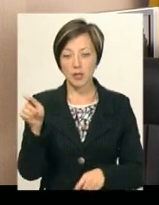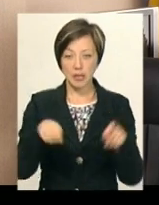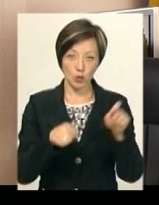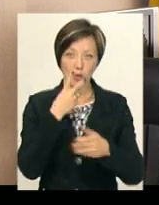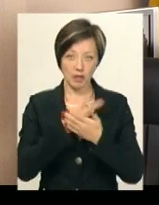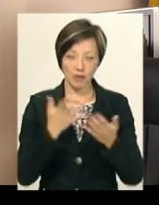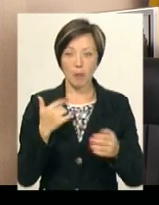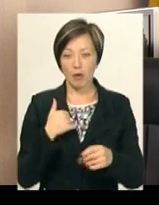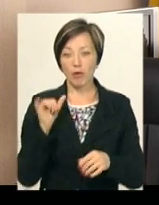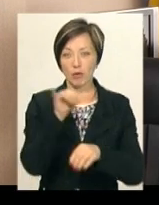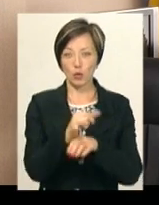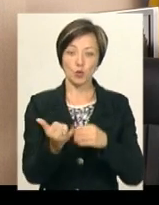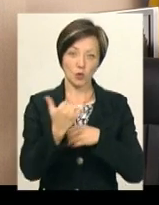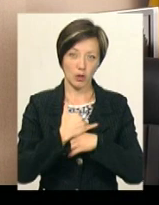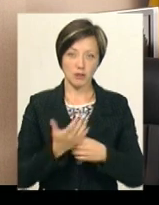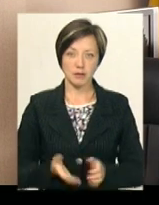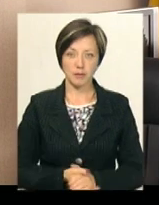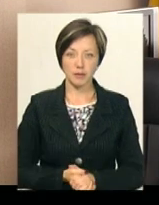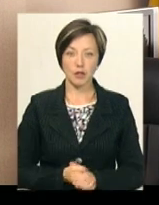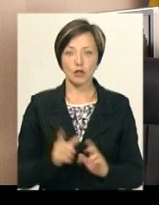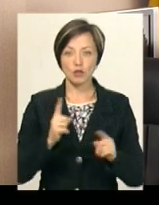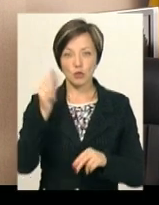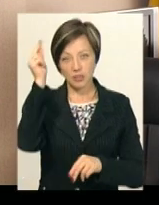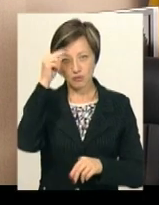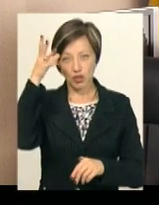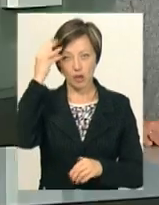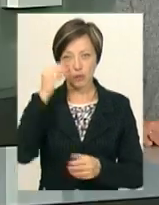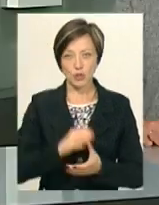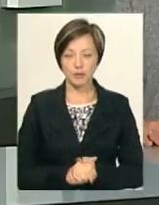дивляться. Ми до когось їдемо, хтось до нас їде, чогось навчаємось.